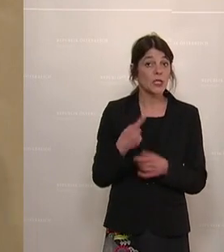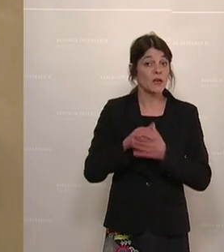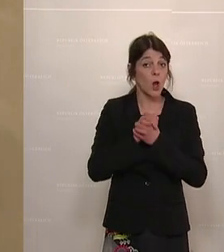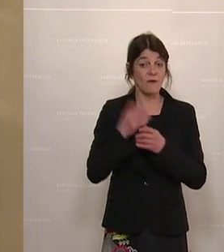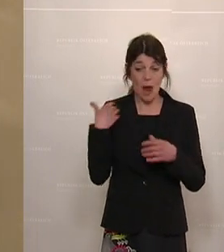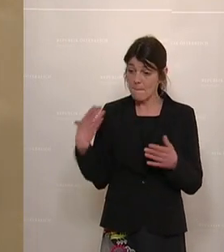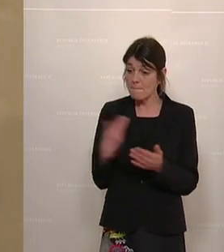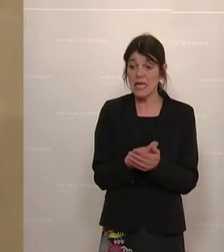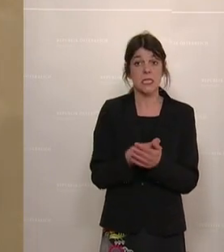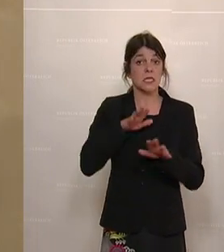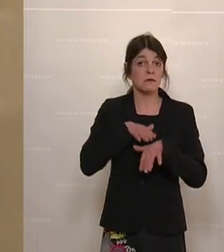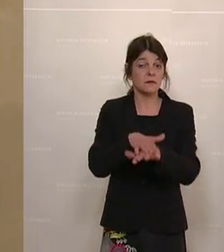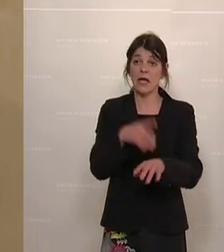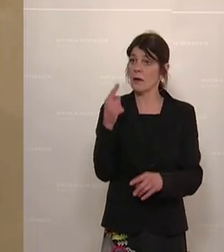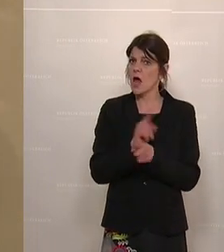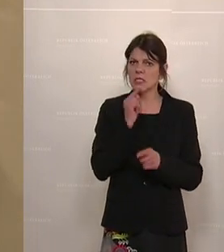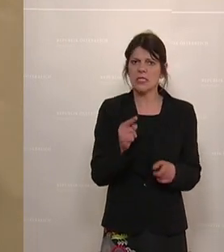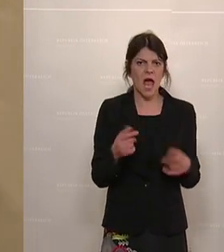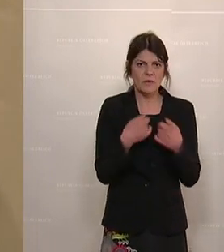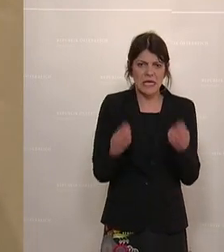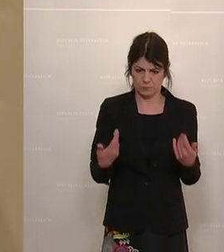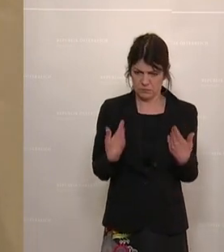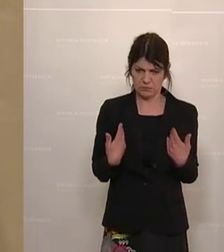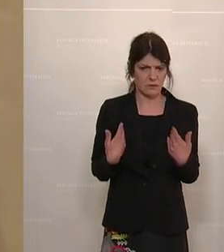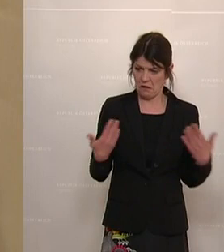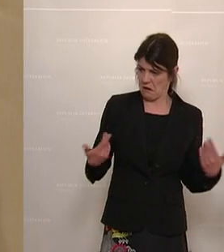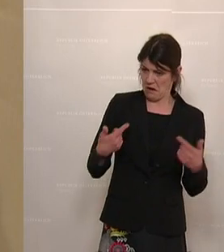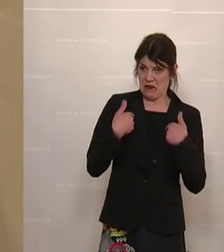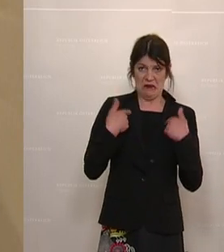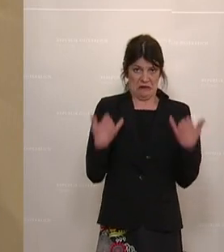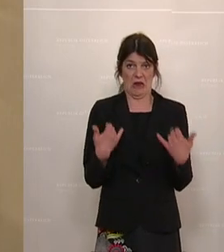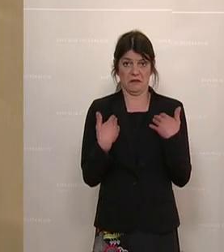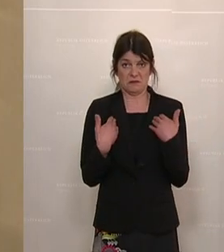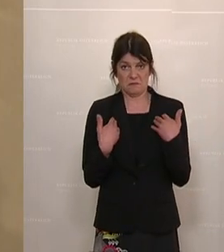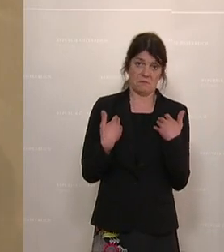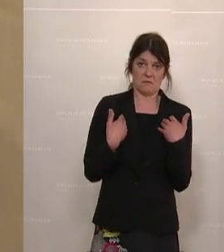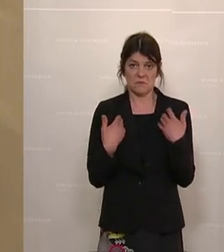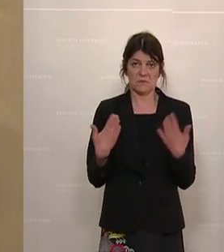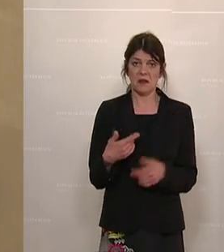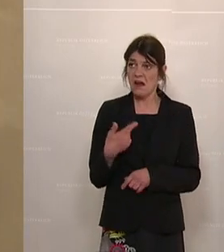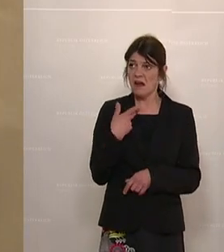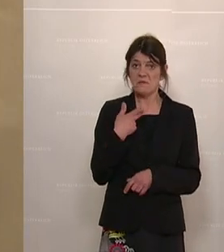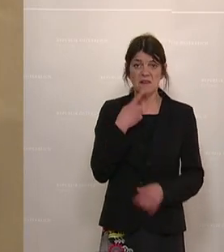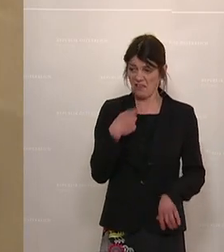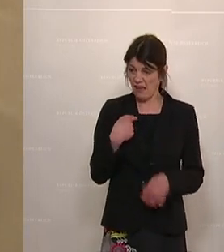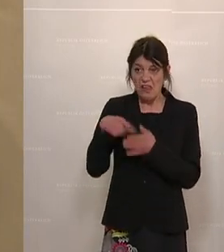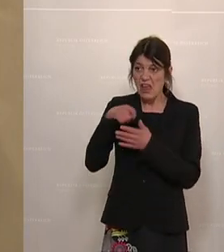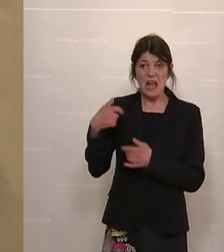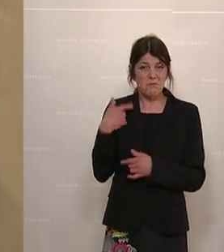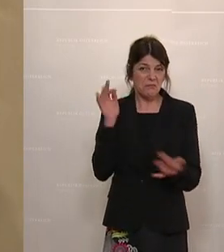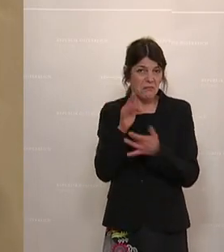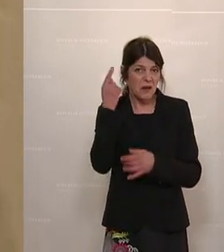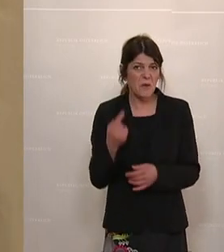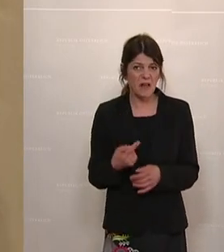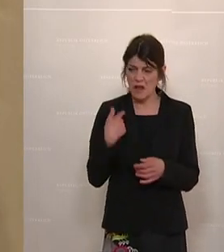sind vor wenigen Wochen, die auch gesagt haben, wie kann das sein, dass ich jetzt hier so quasi denunziert werde als Antisemit oder